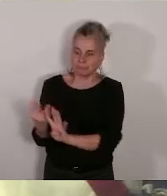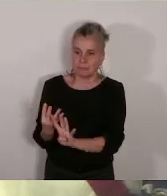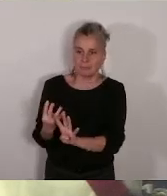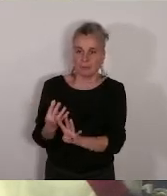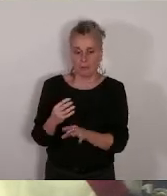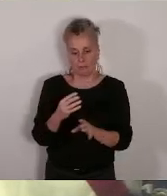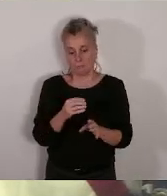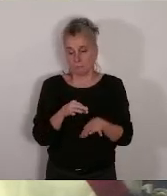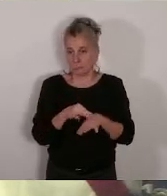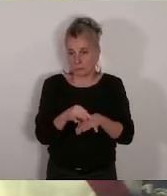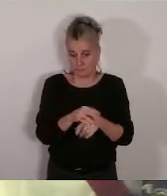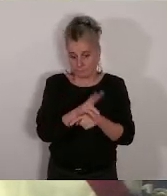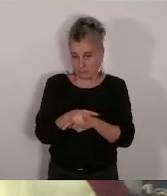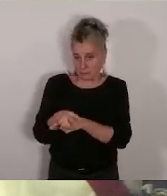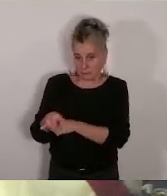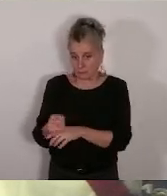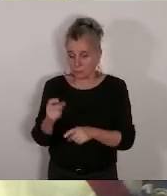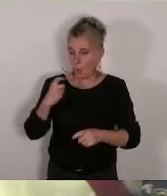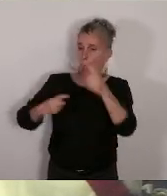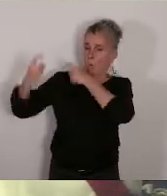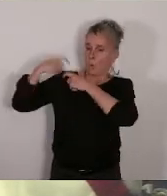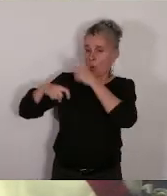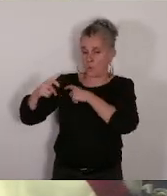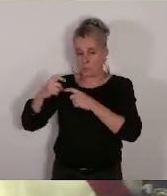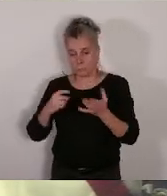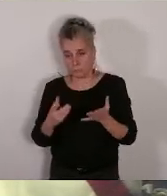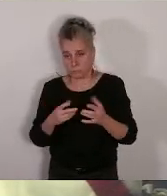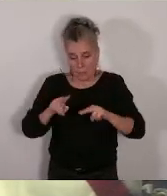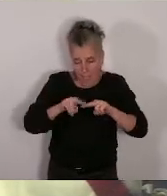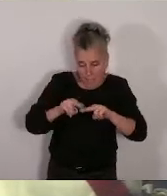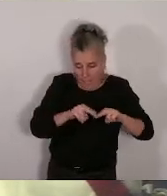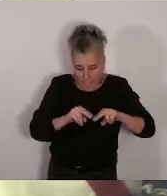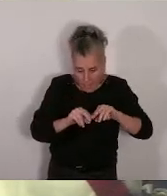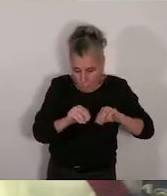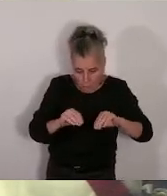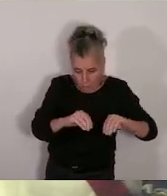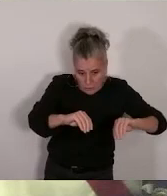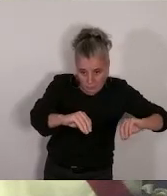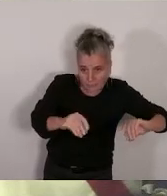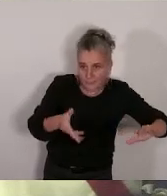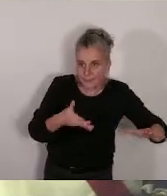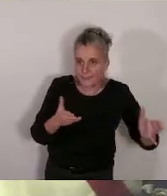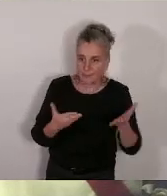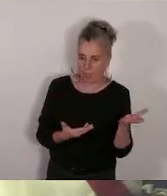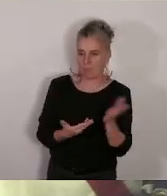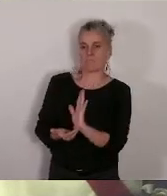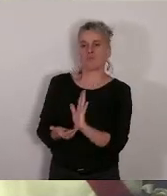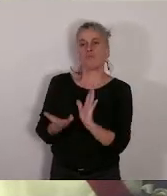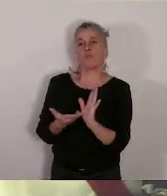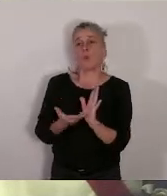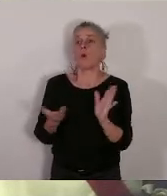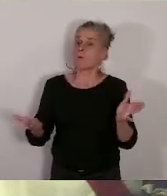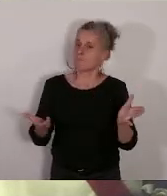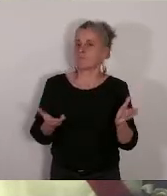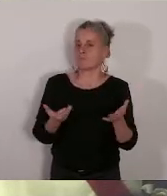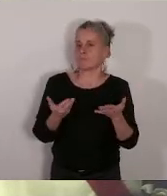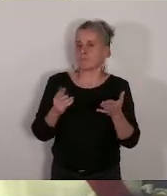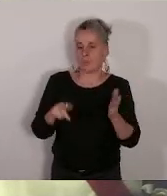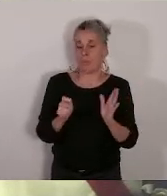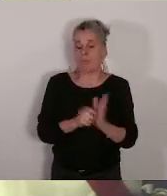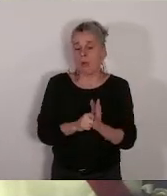'importance archéologique et historique du site et qui sera ouvert au grand public pour les journées européennes du patrimoine notamment